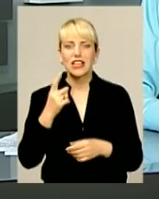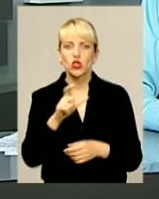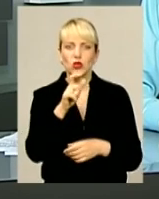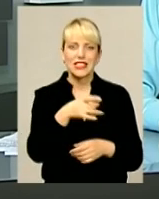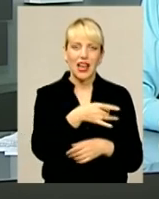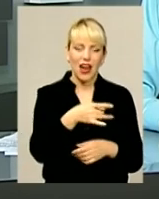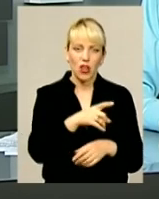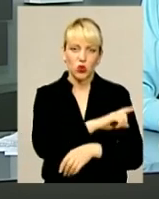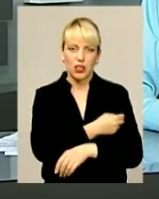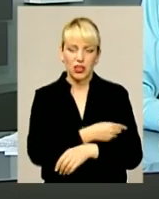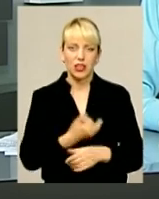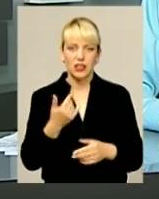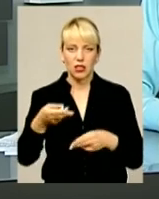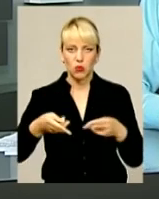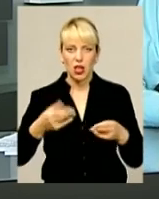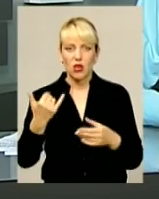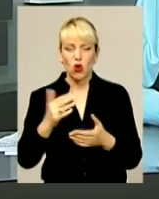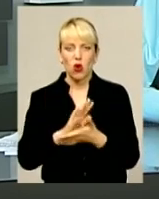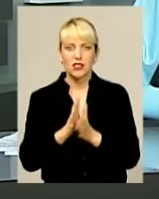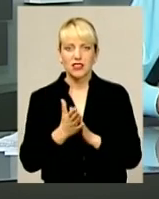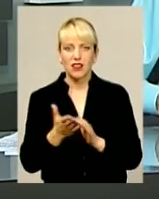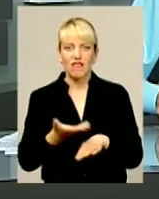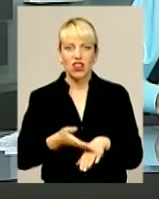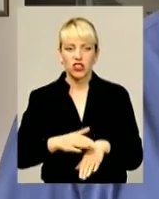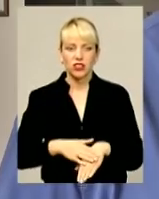прооперували. Наразі його стан стабільно важкий.